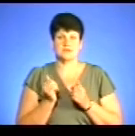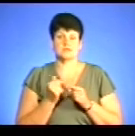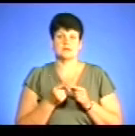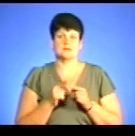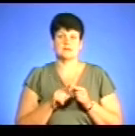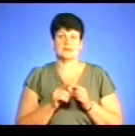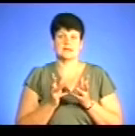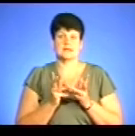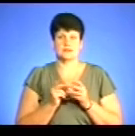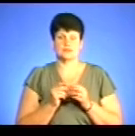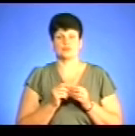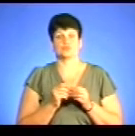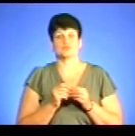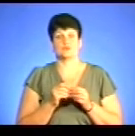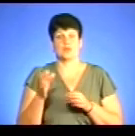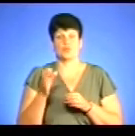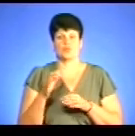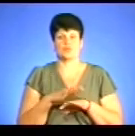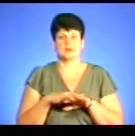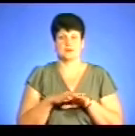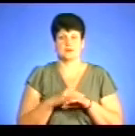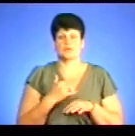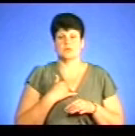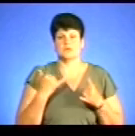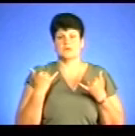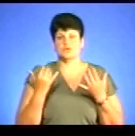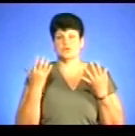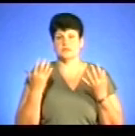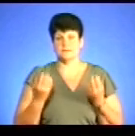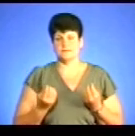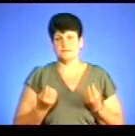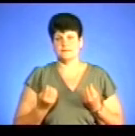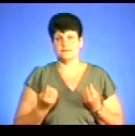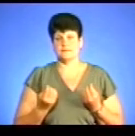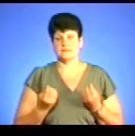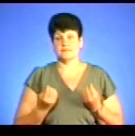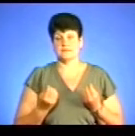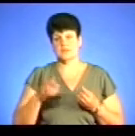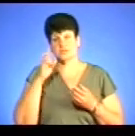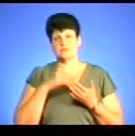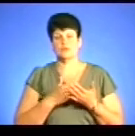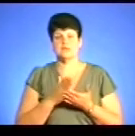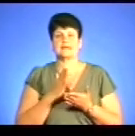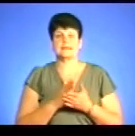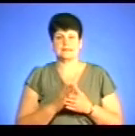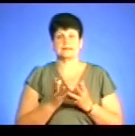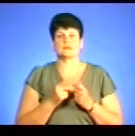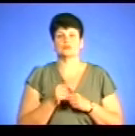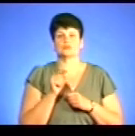кількість сургатного алкоголю на ринку? Скажемо так, в нас сьогодні вже державна політика ведеться на рахунок того, щоб